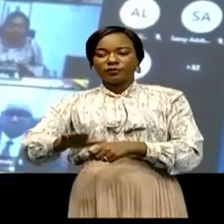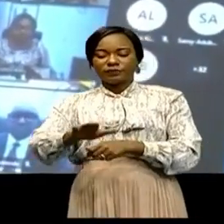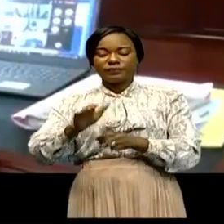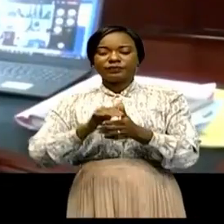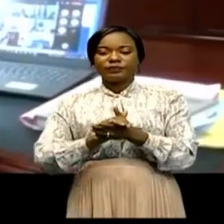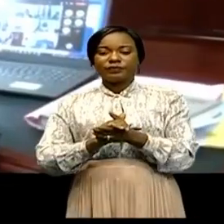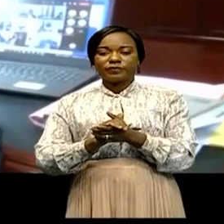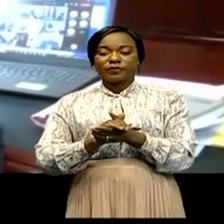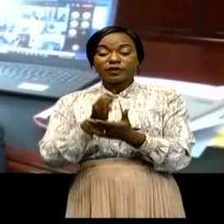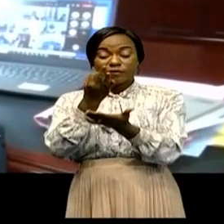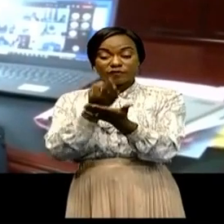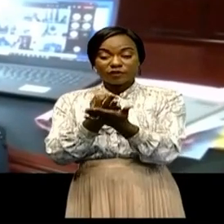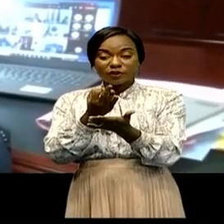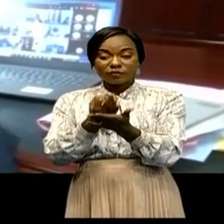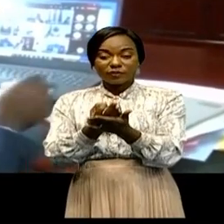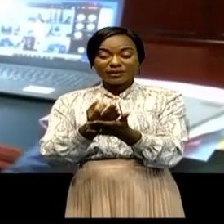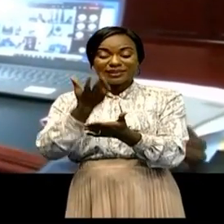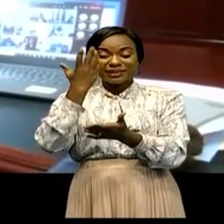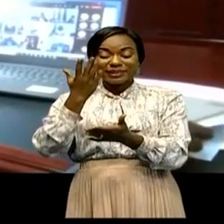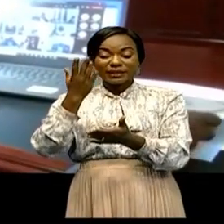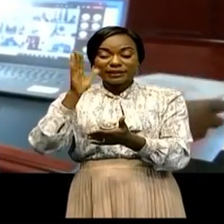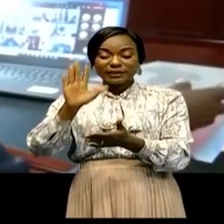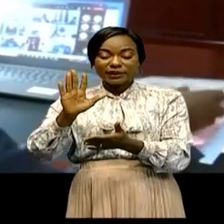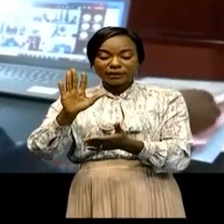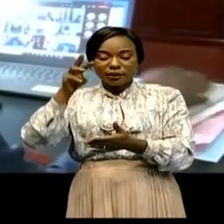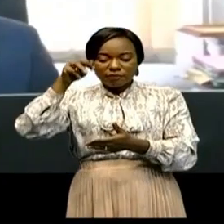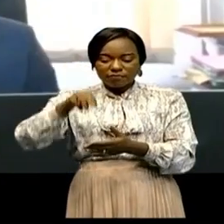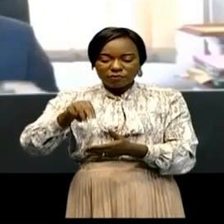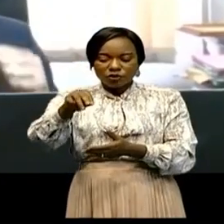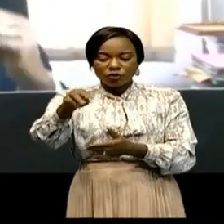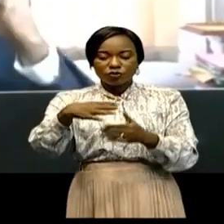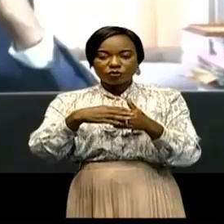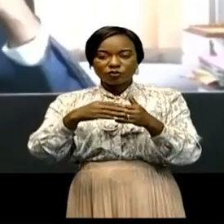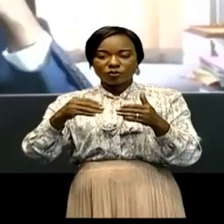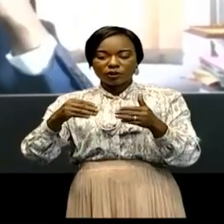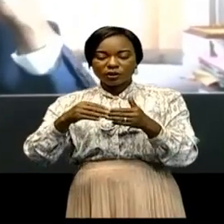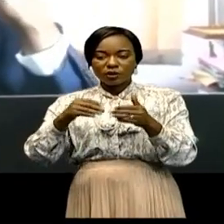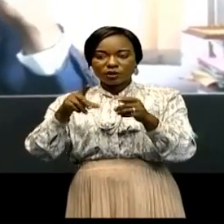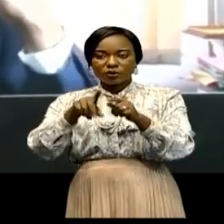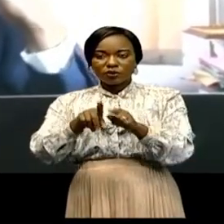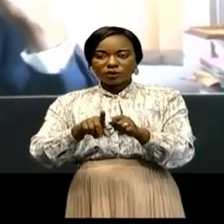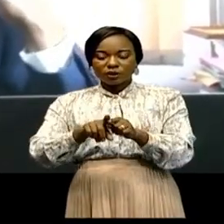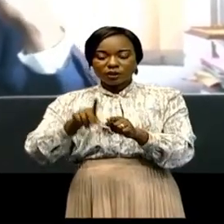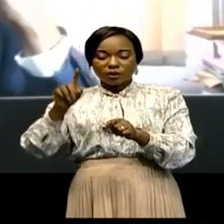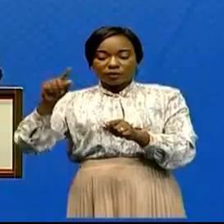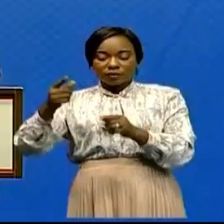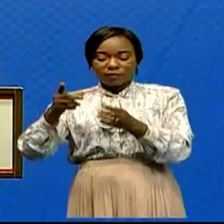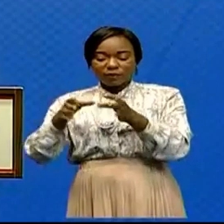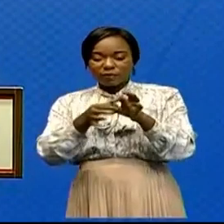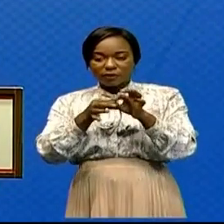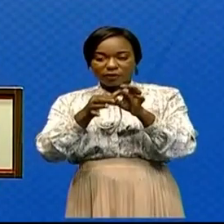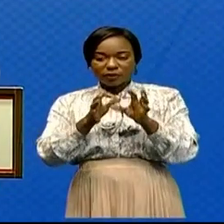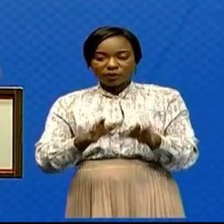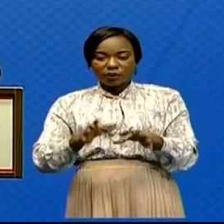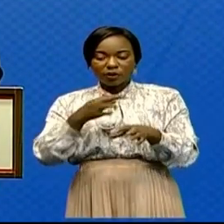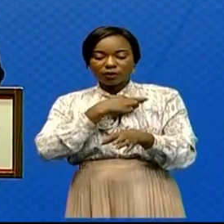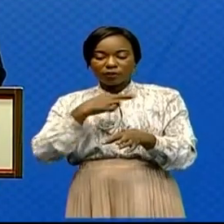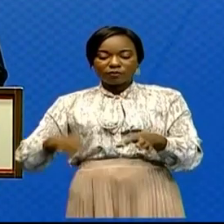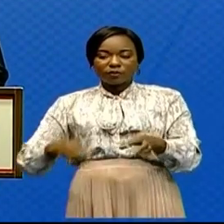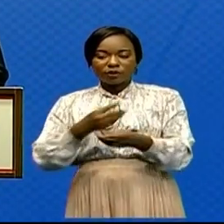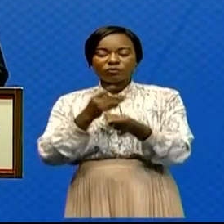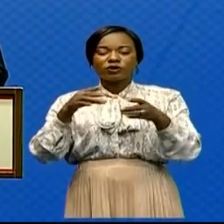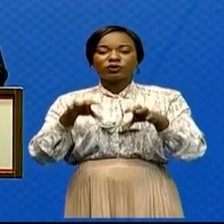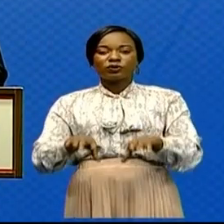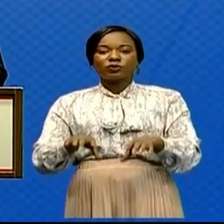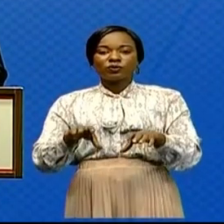Un financement de 500 millions de dollars américains issus du second partenariat République démocratique du Congo s'entend l